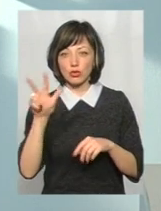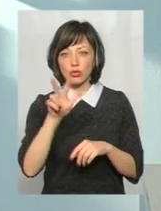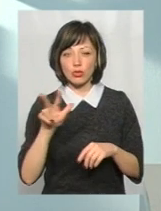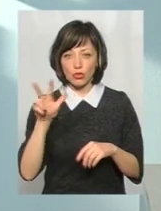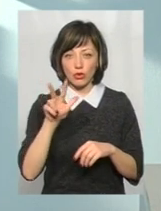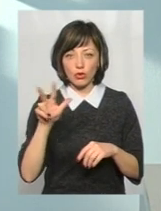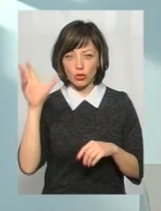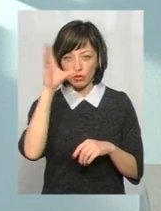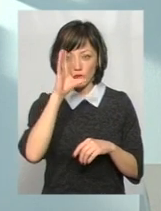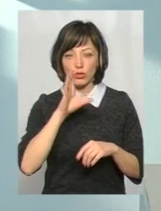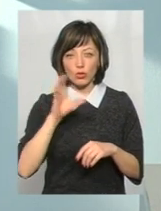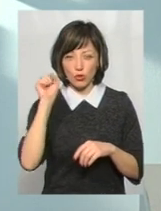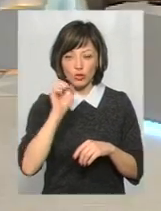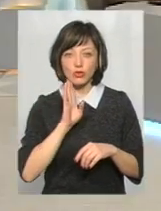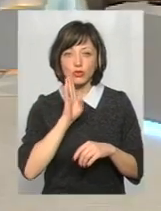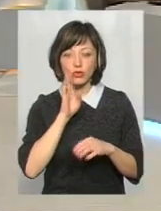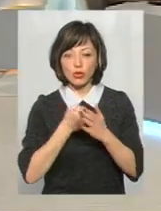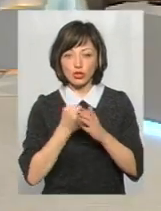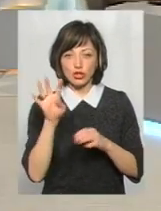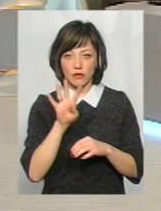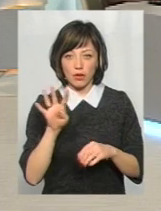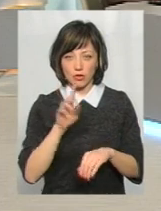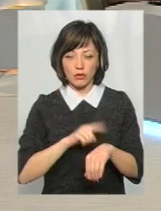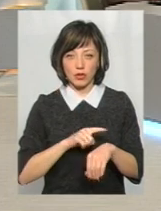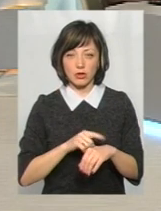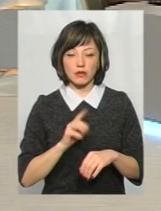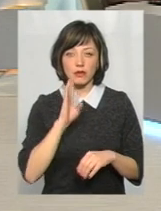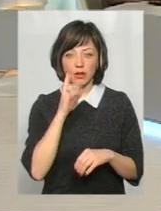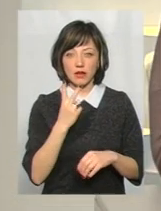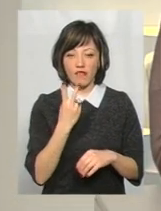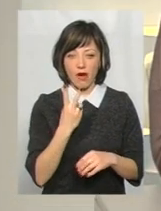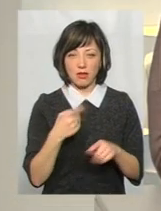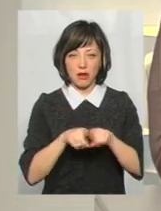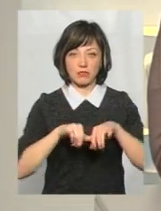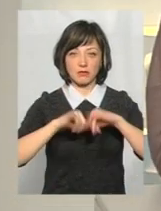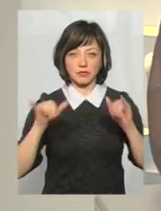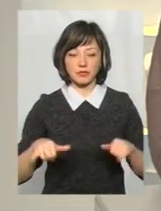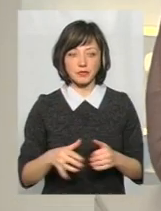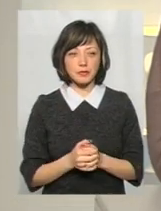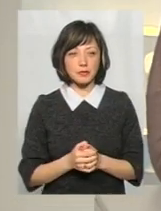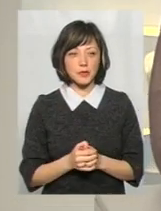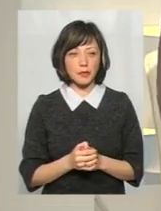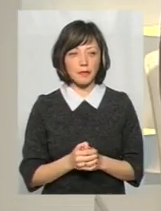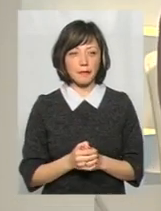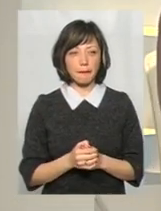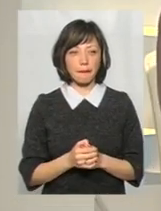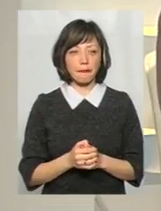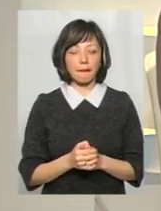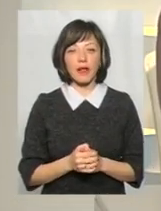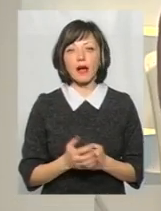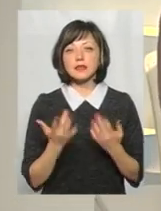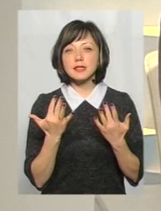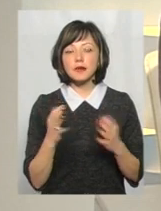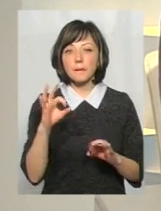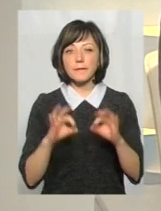часов, ну, вже ранку до 4 години. Тобто, два піка. А яку частку від усіх ДТП становлять ті, що